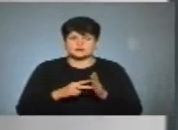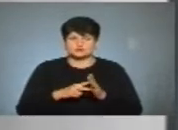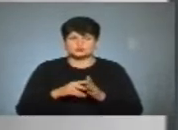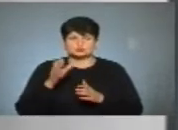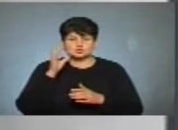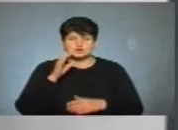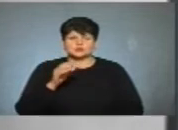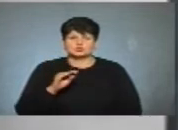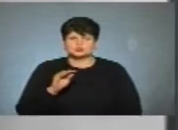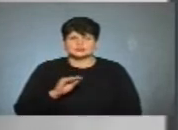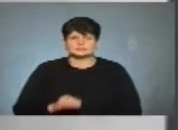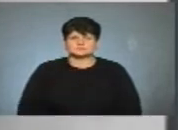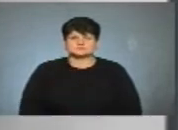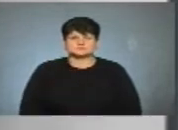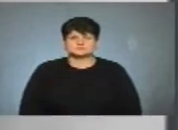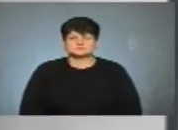Назарія Надьогу.